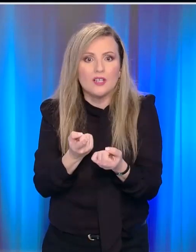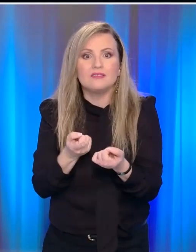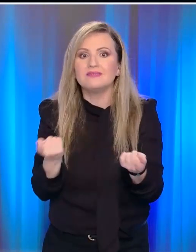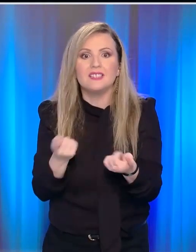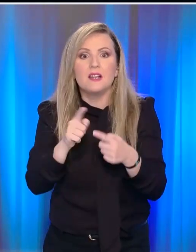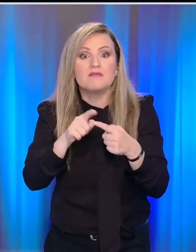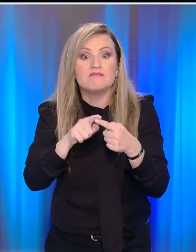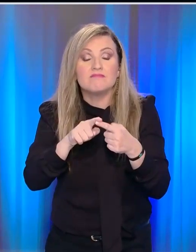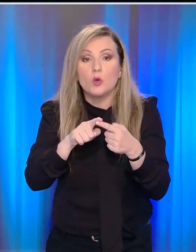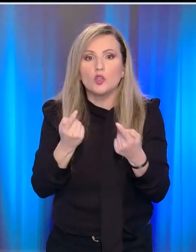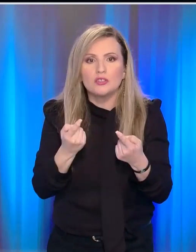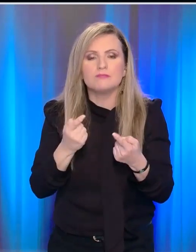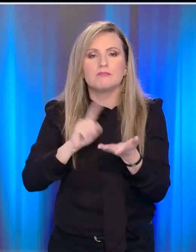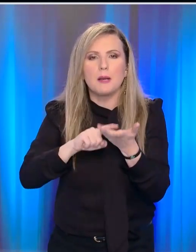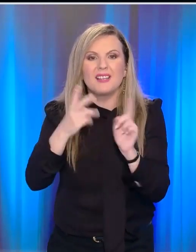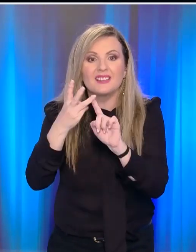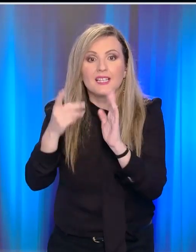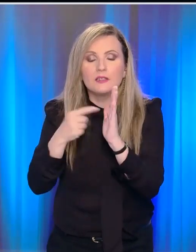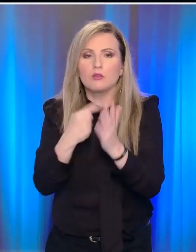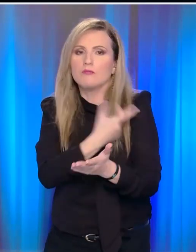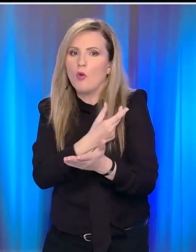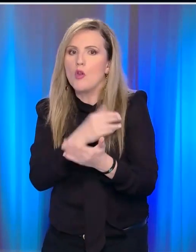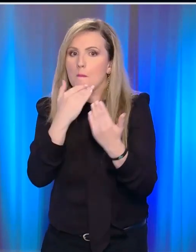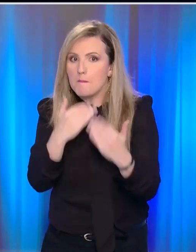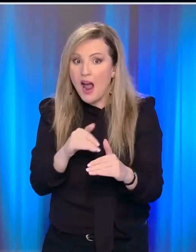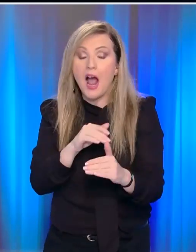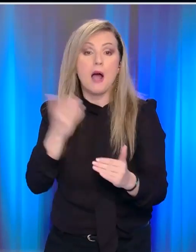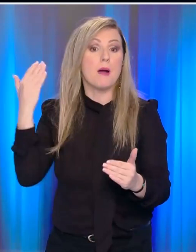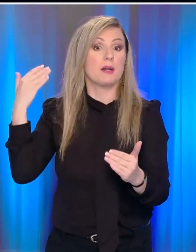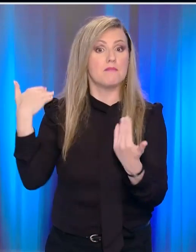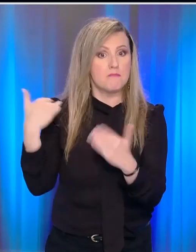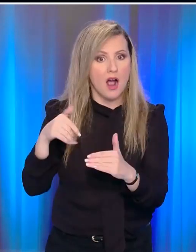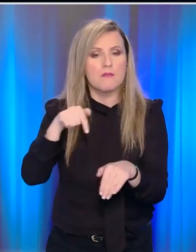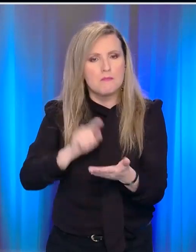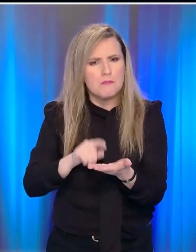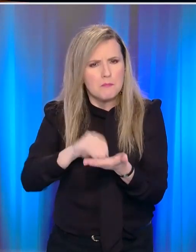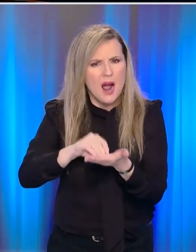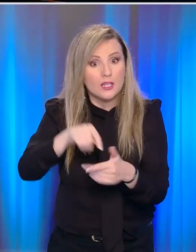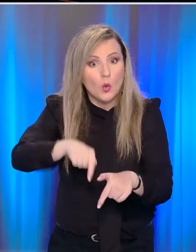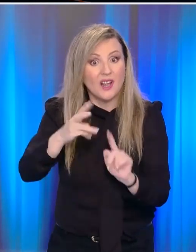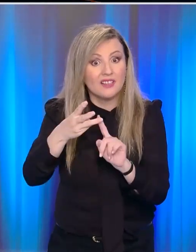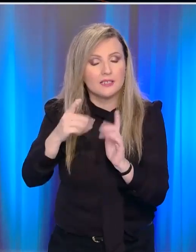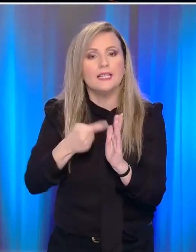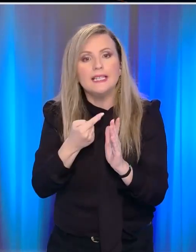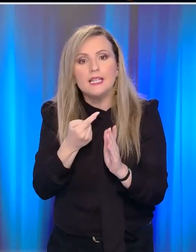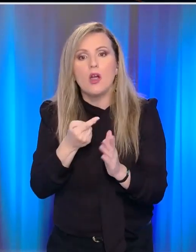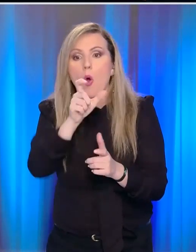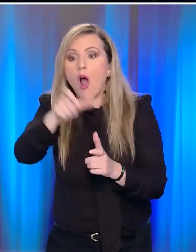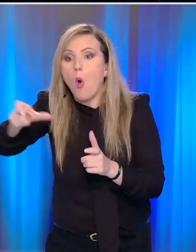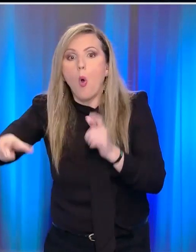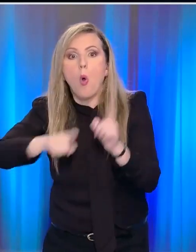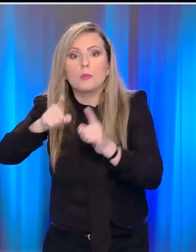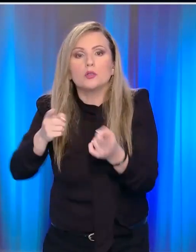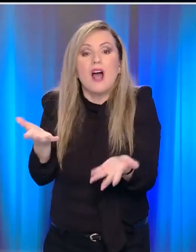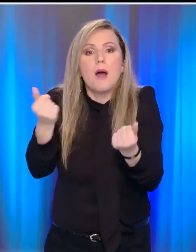αφενός με να κάνουμε την αναμνηστική δόση όσοι έχουμε εμβολιαστεί, αφεντέρου δεν να εμβολιαστούν άμεσα όλοι οι